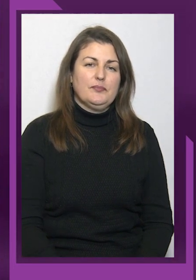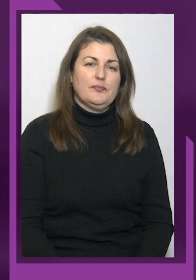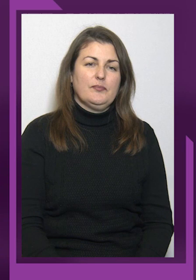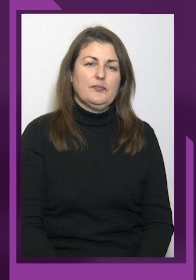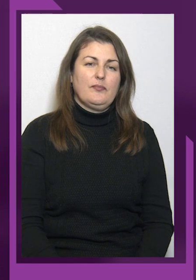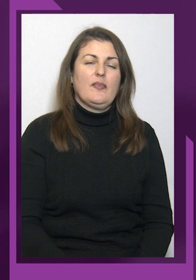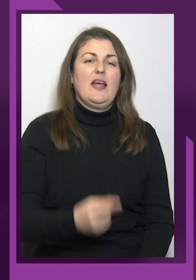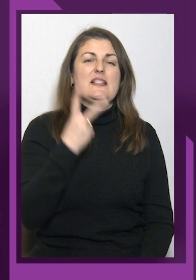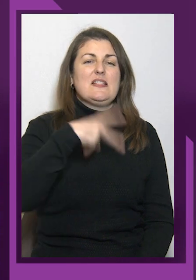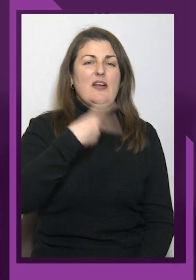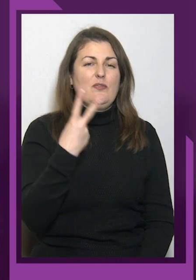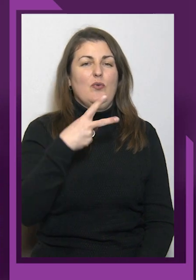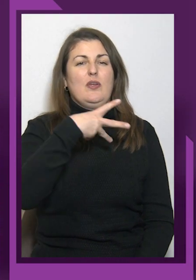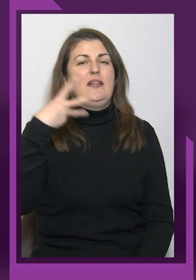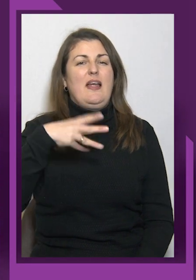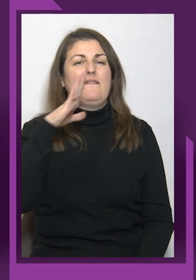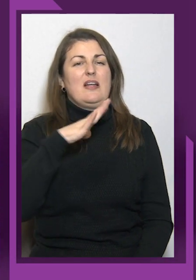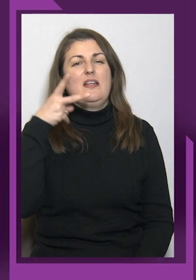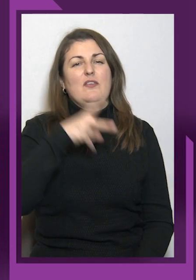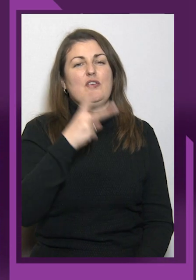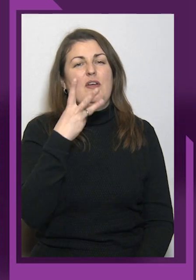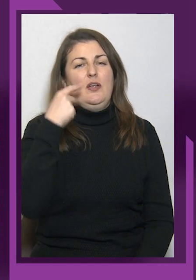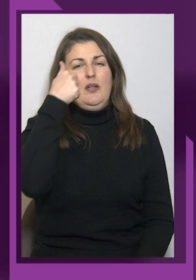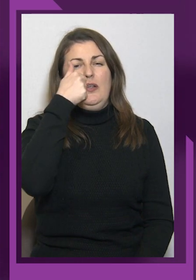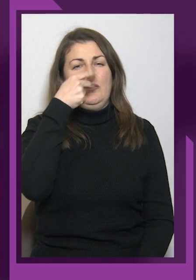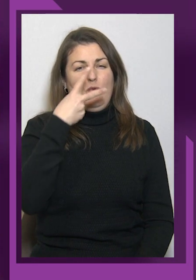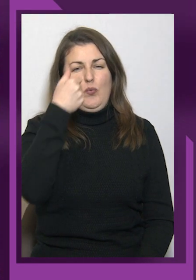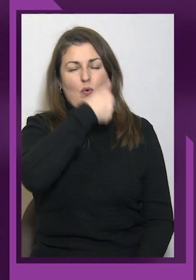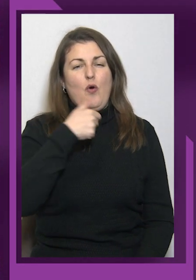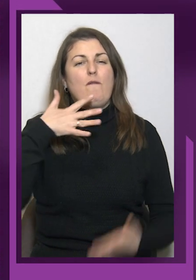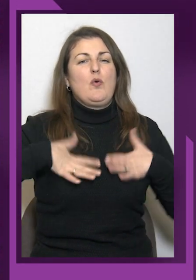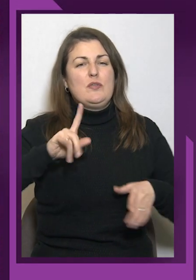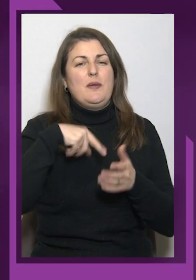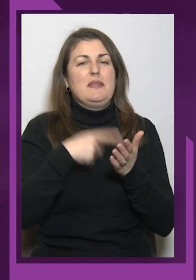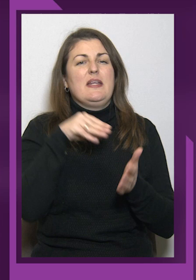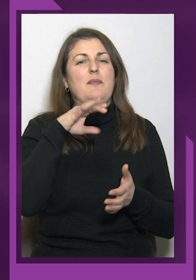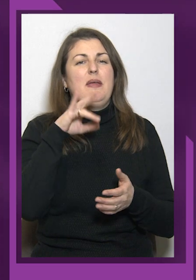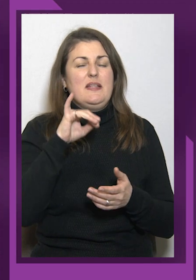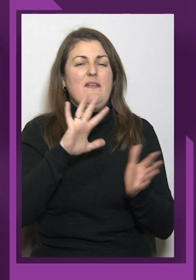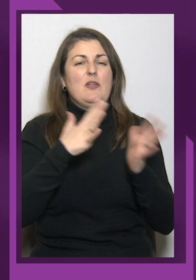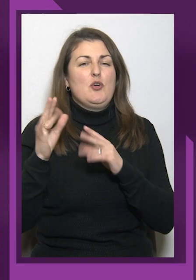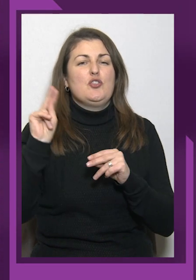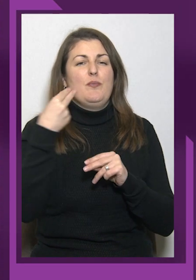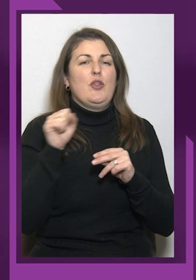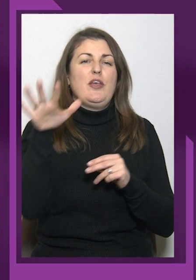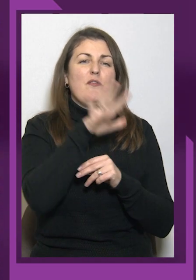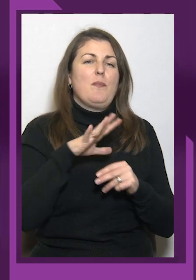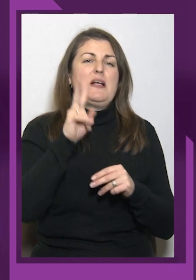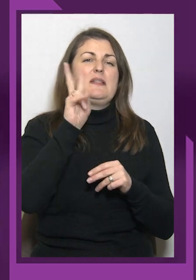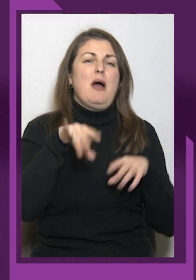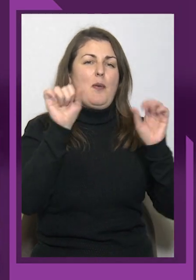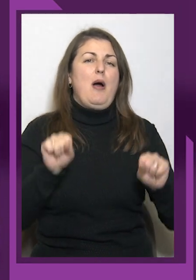З 22 по 30 вересня 2022 року в Грузії в місті Тбілісі відбудеться чемпіонат Європи з